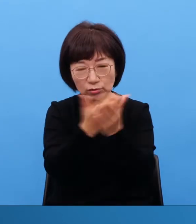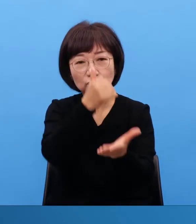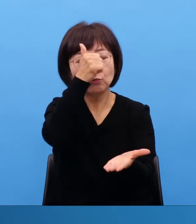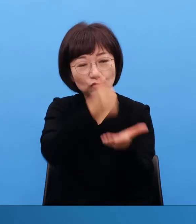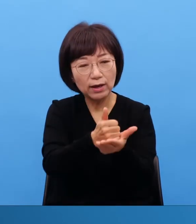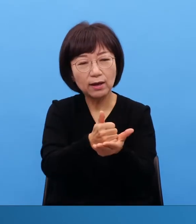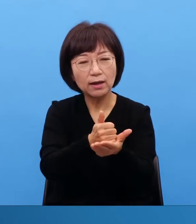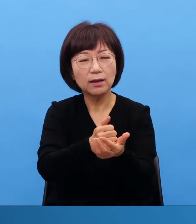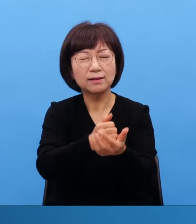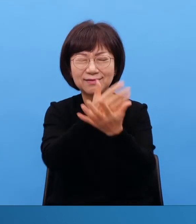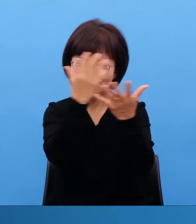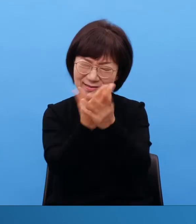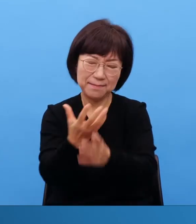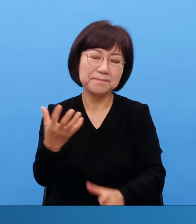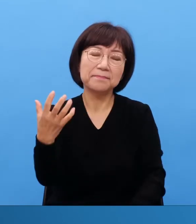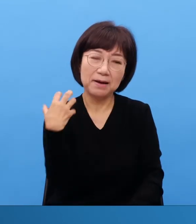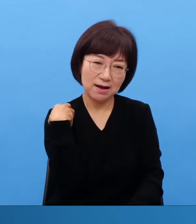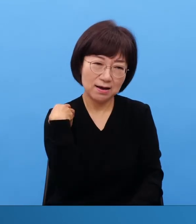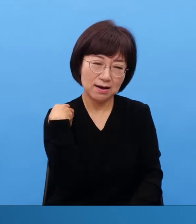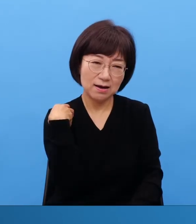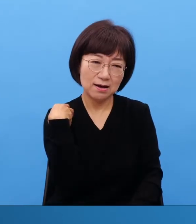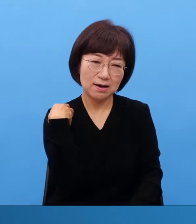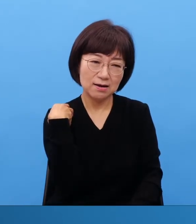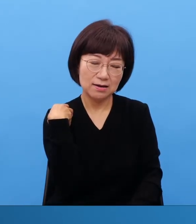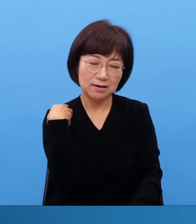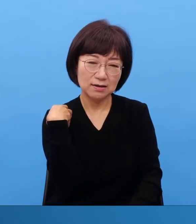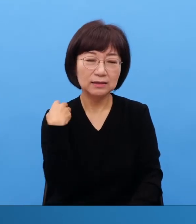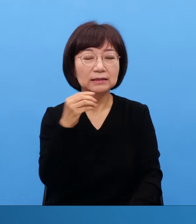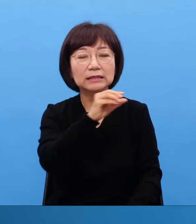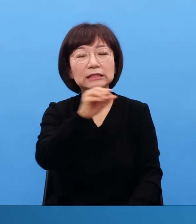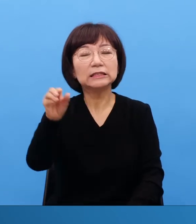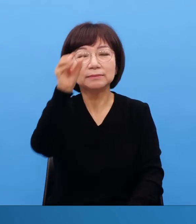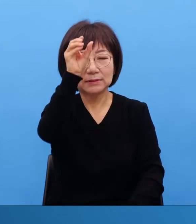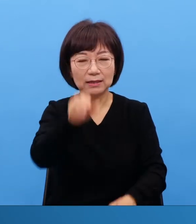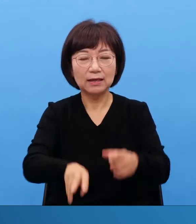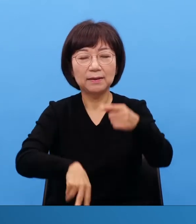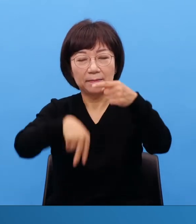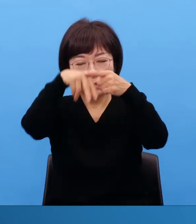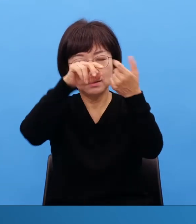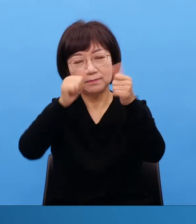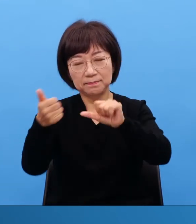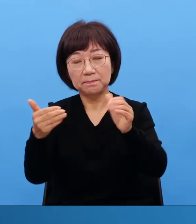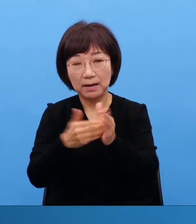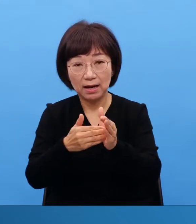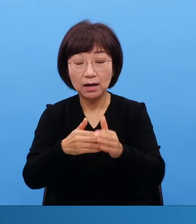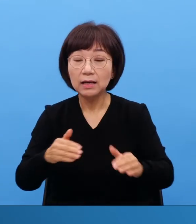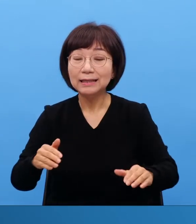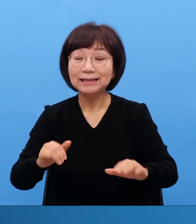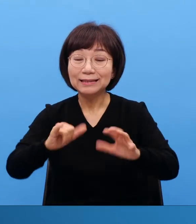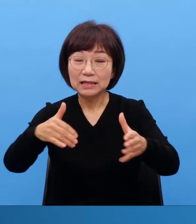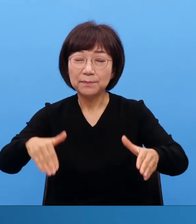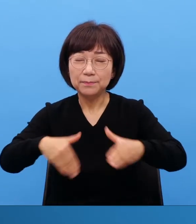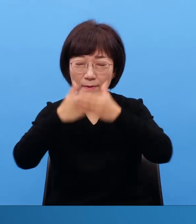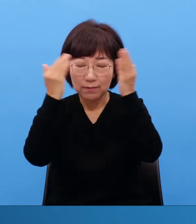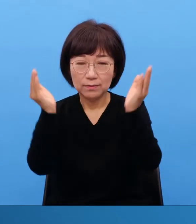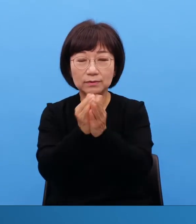예수님이 가론 유다를 대신해서 십자가 진거 아닙니다 모든 인류의 죄를 사하기가 십자가 진거에요